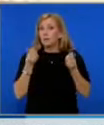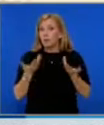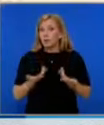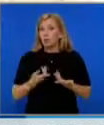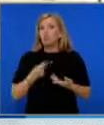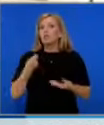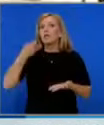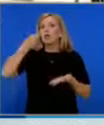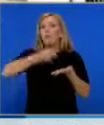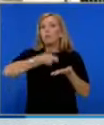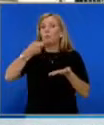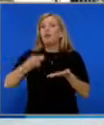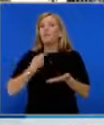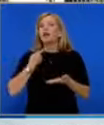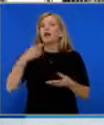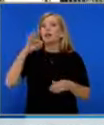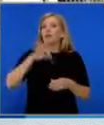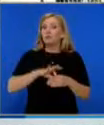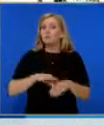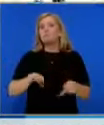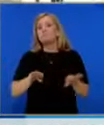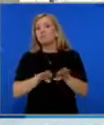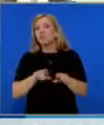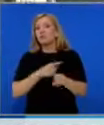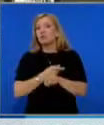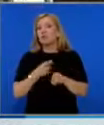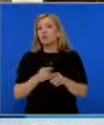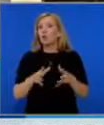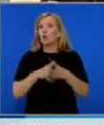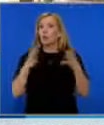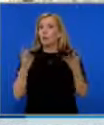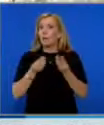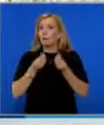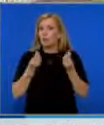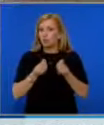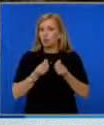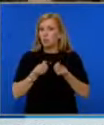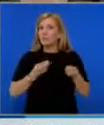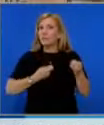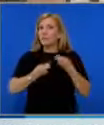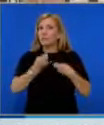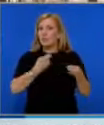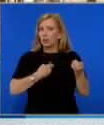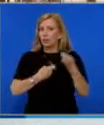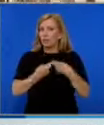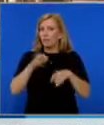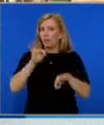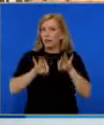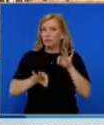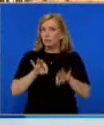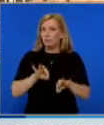гласове. Но в същото време е и една от най-големите суми предвидена за изборна търговия, която е